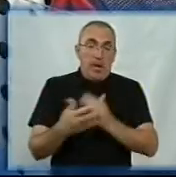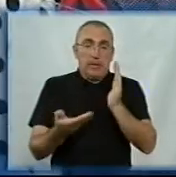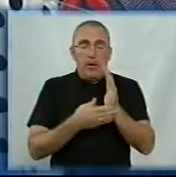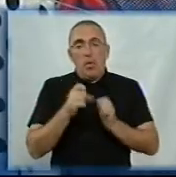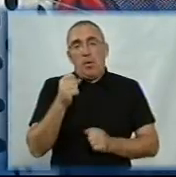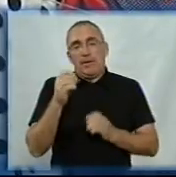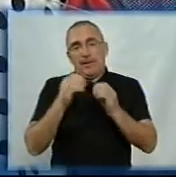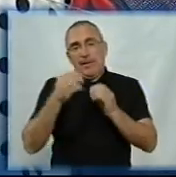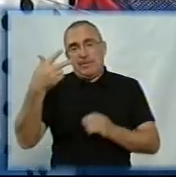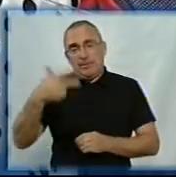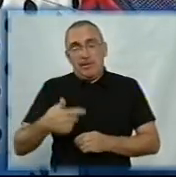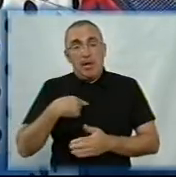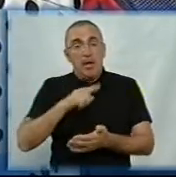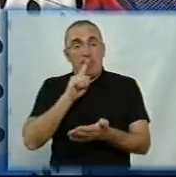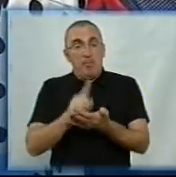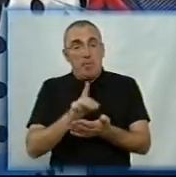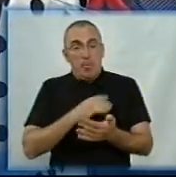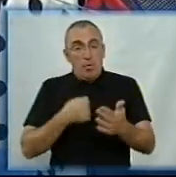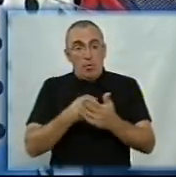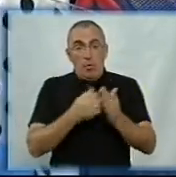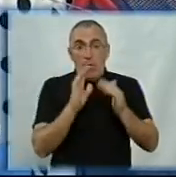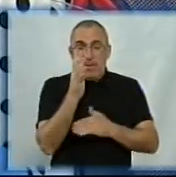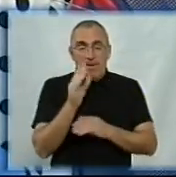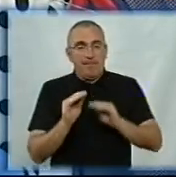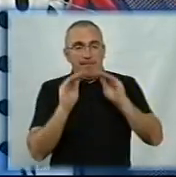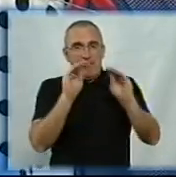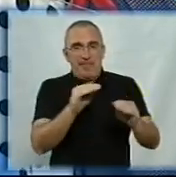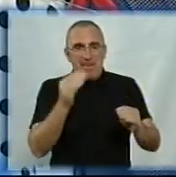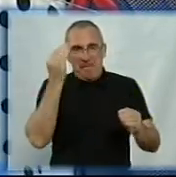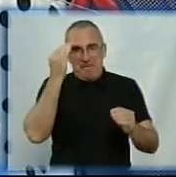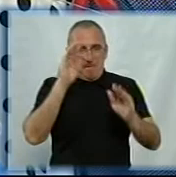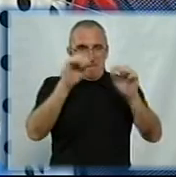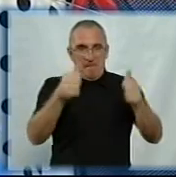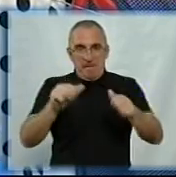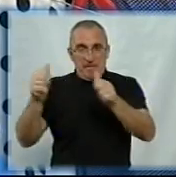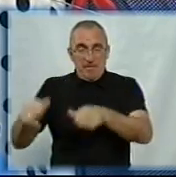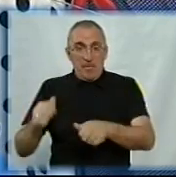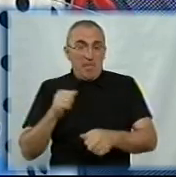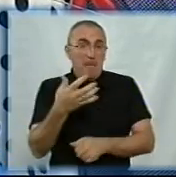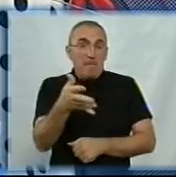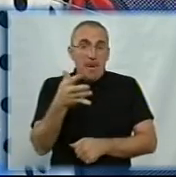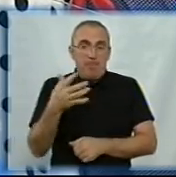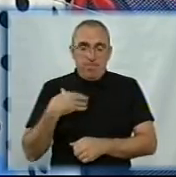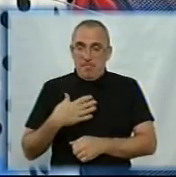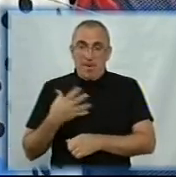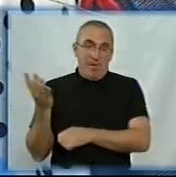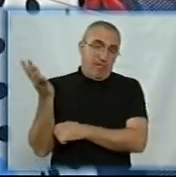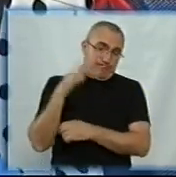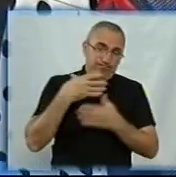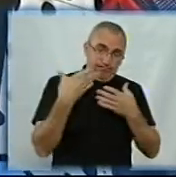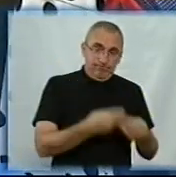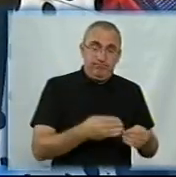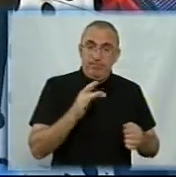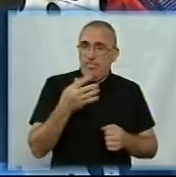мала до цього дерева ставити манекен. Якби ще п'ять хвилин, воно б мене привалило. Це відбулося